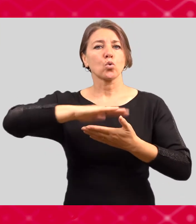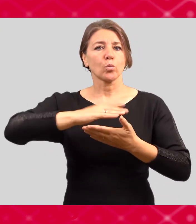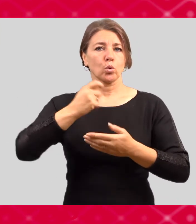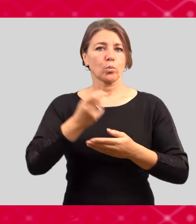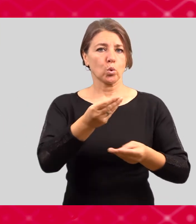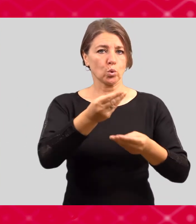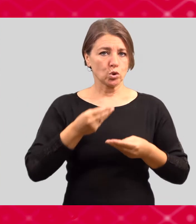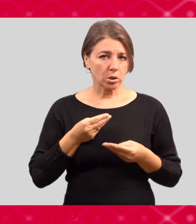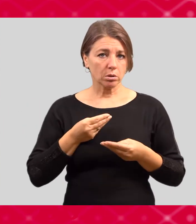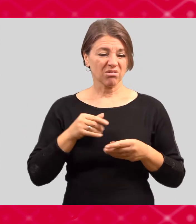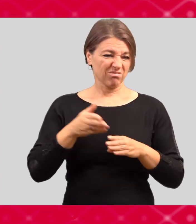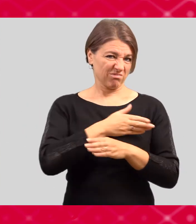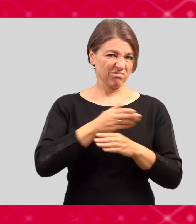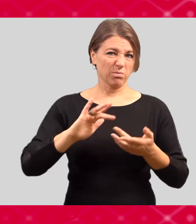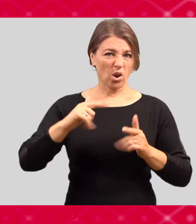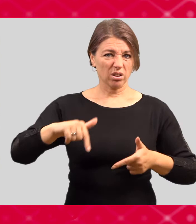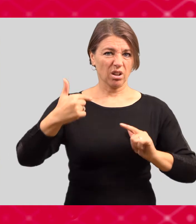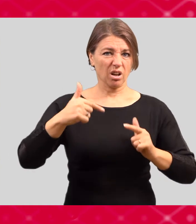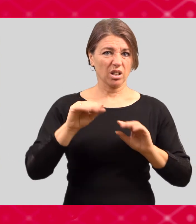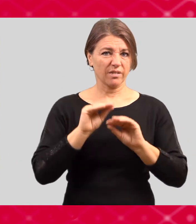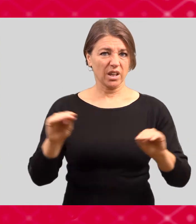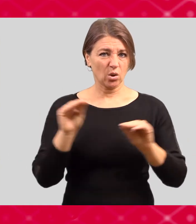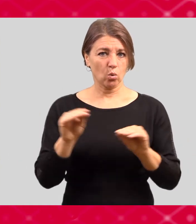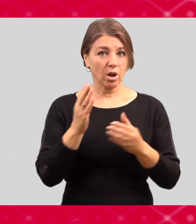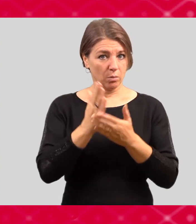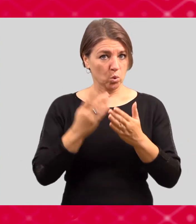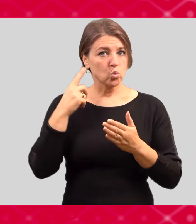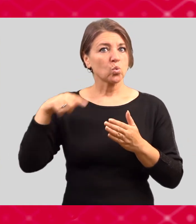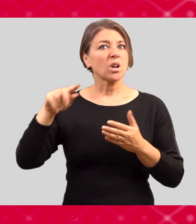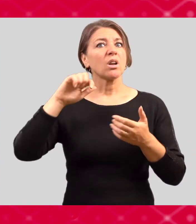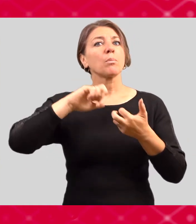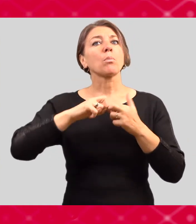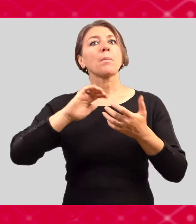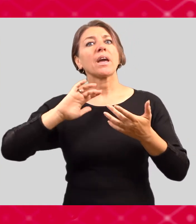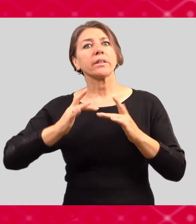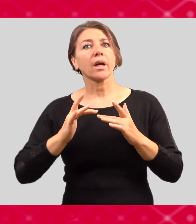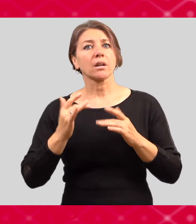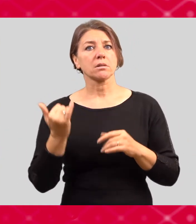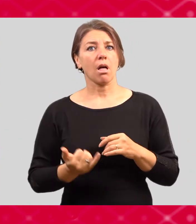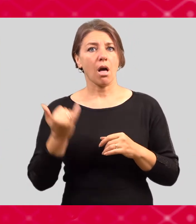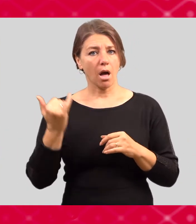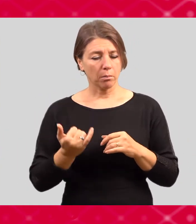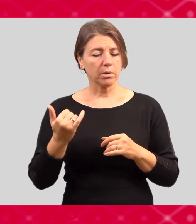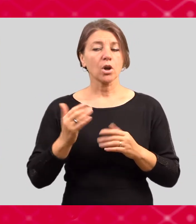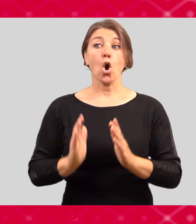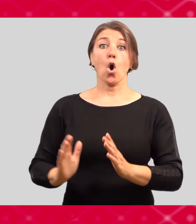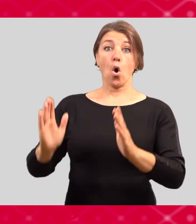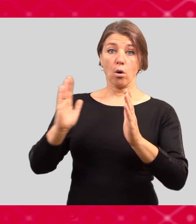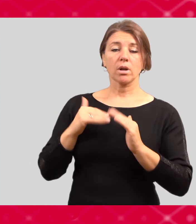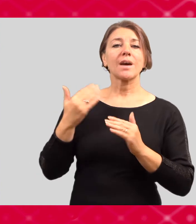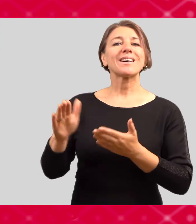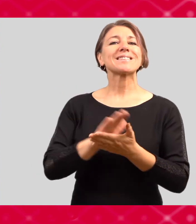notebooků. Teď byla distanční výuka, tak někteří měli i potíže s internetovým připojením, tak jsme i